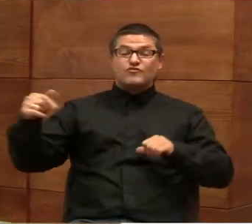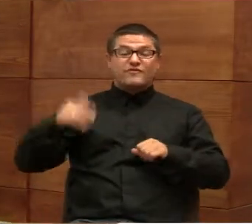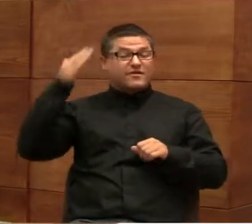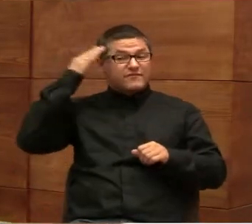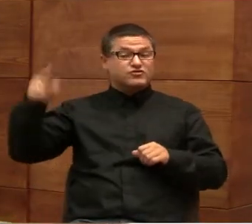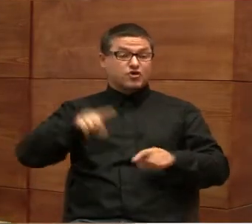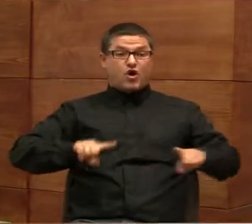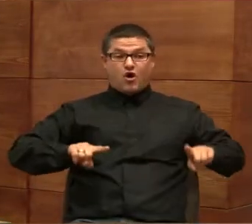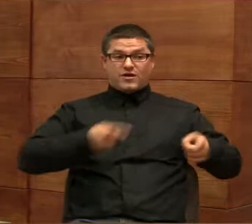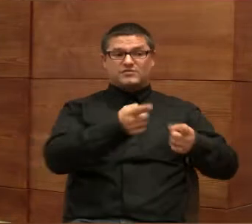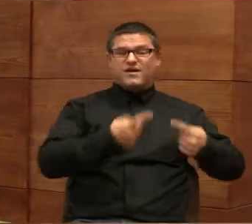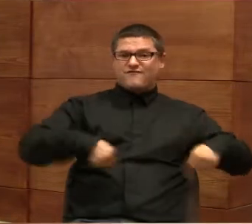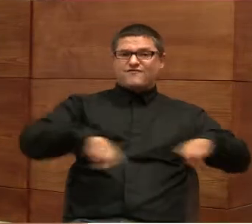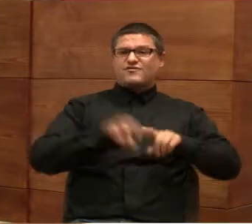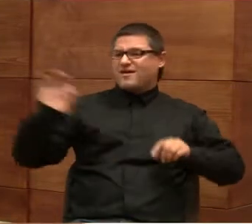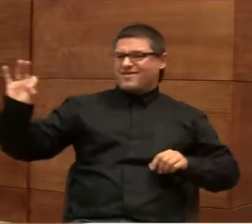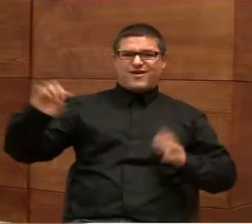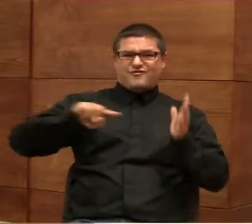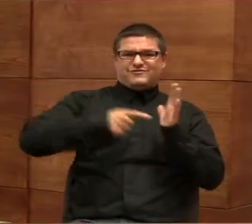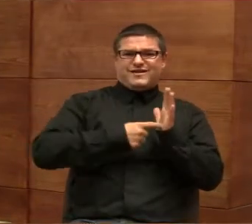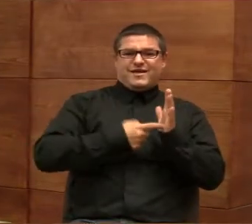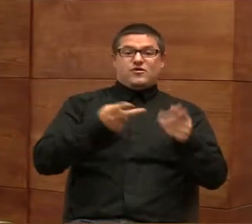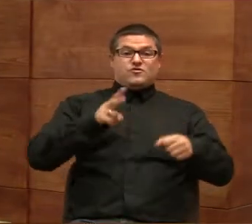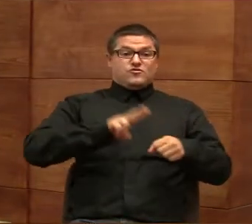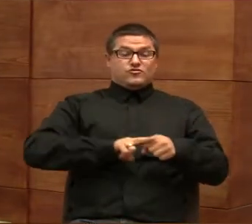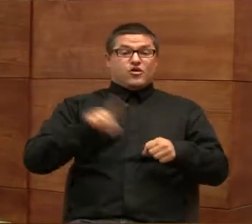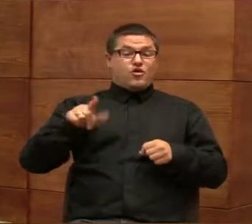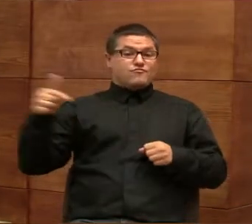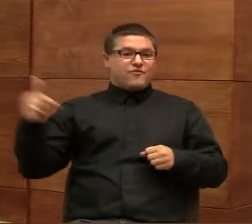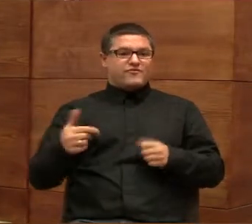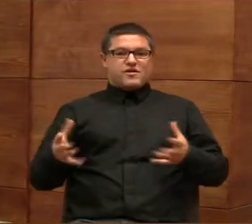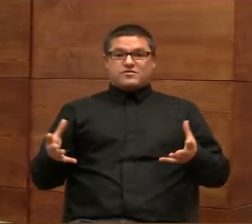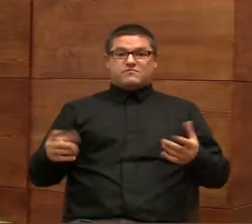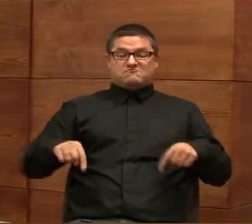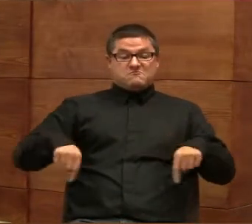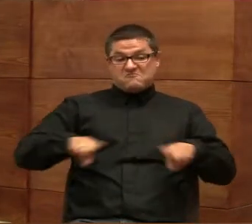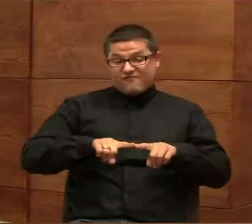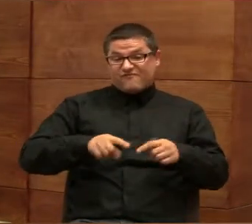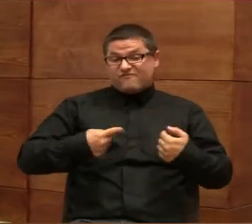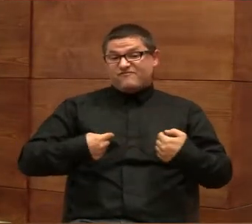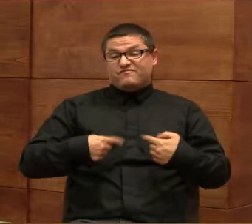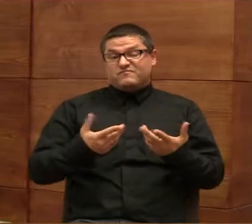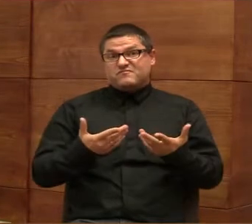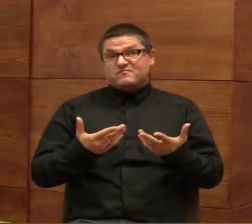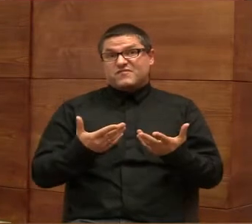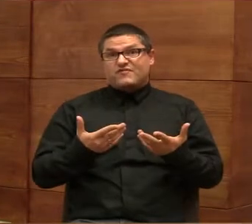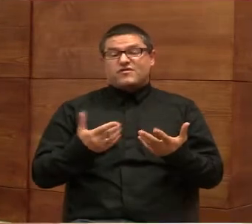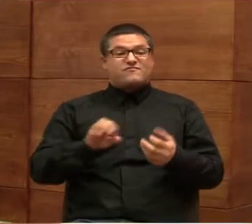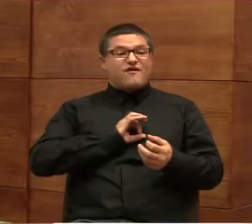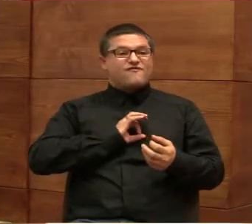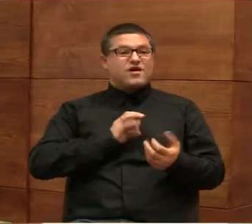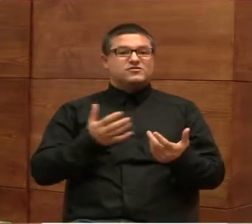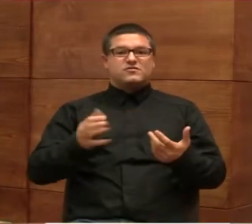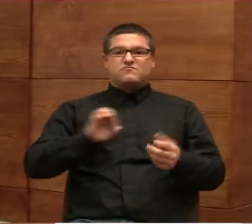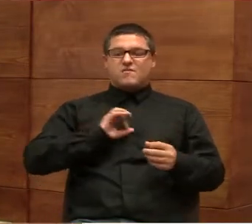organizacje realizują jego cele, które powinien realizować ze względu na swoją rolę,